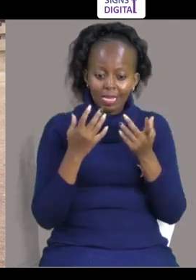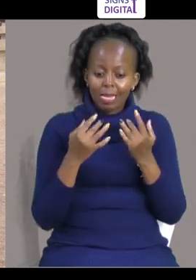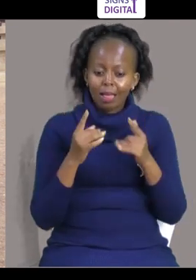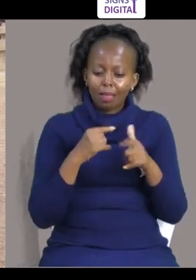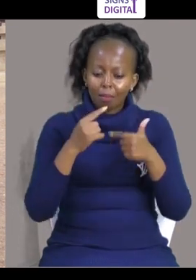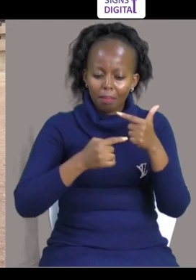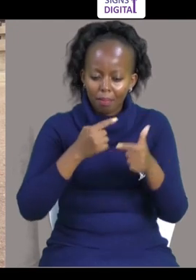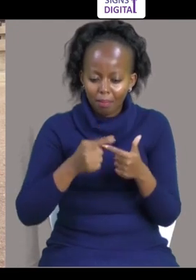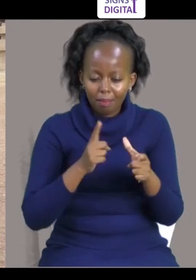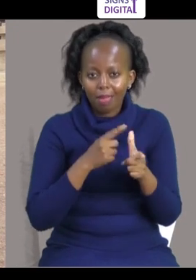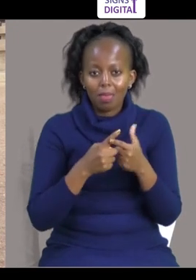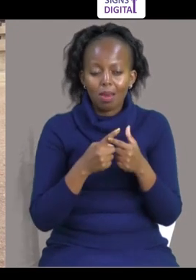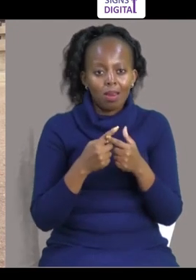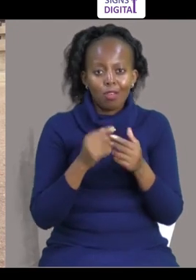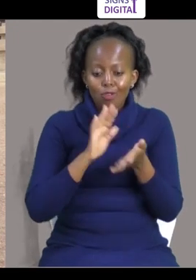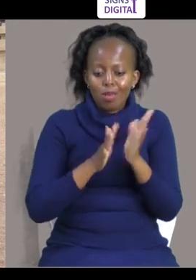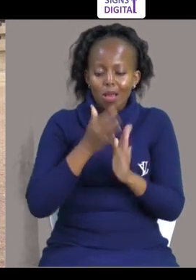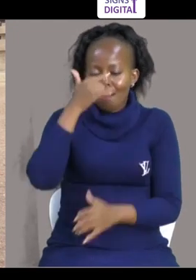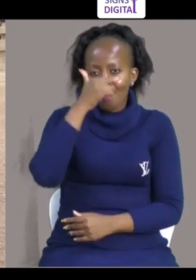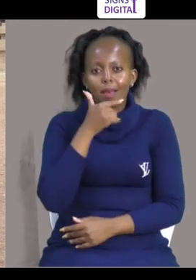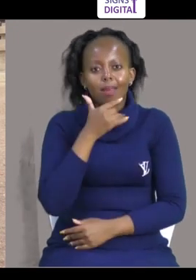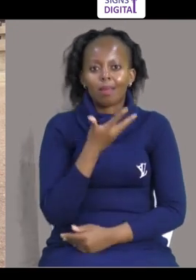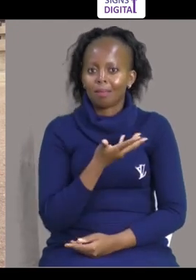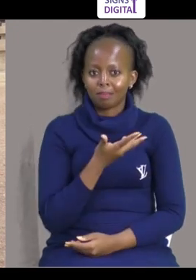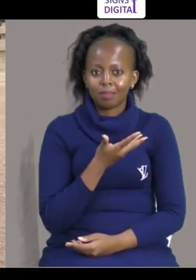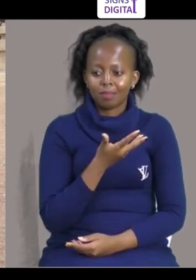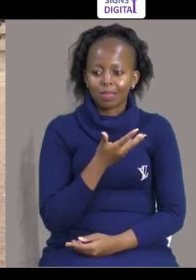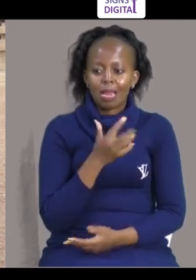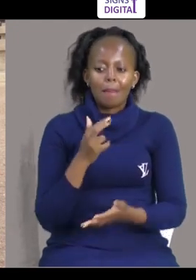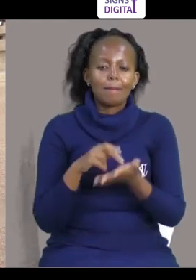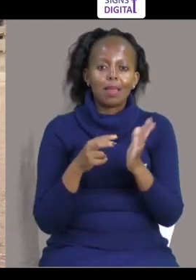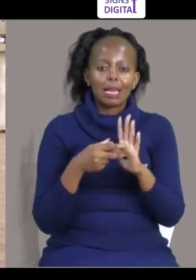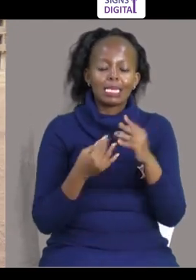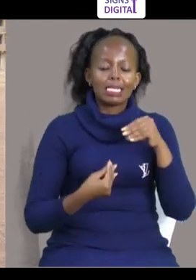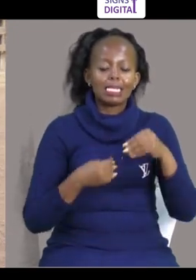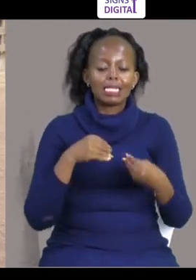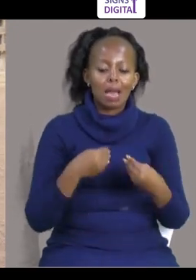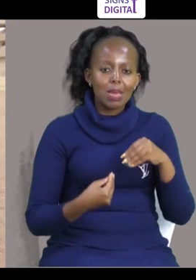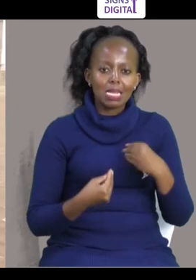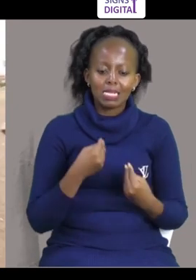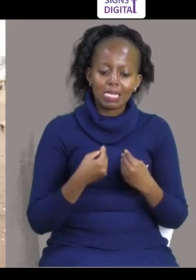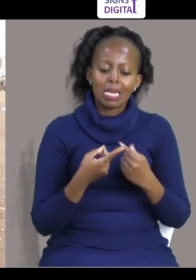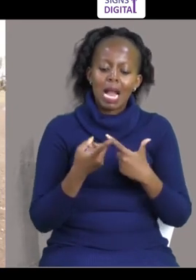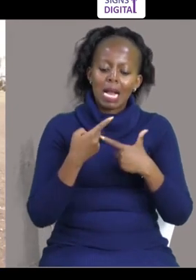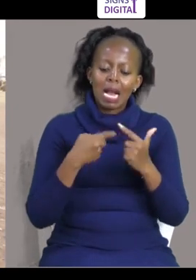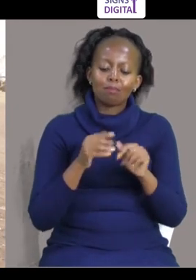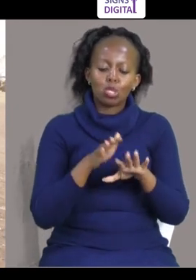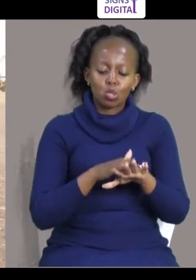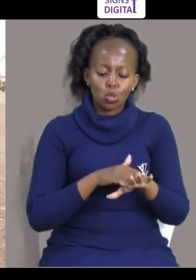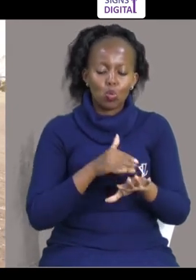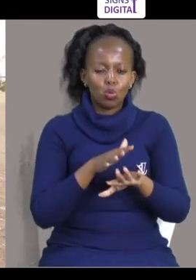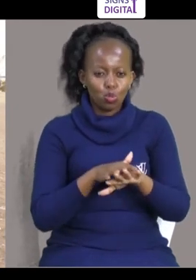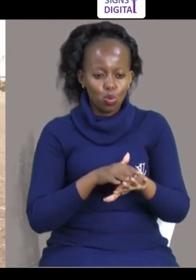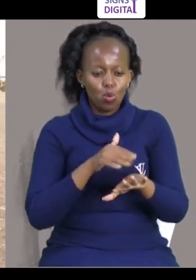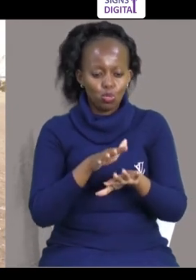Ine Inaederea Inafika Hakuna kuwa Kuona So Ule mabu Ina